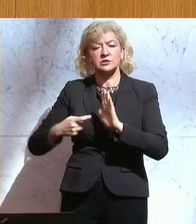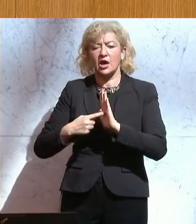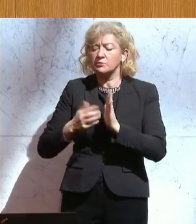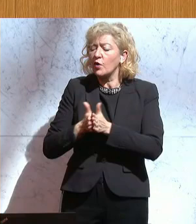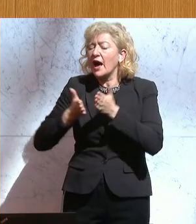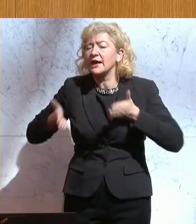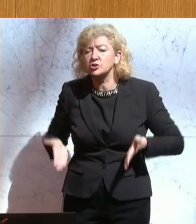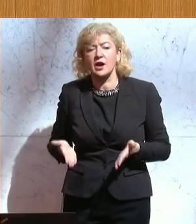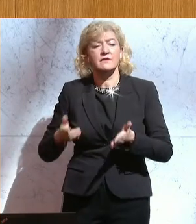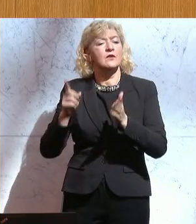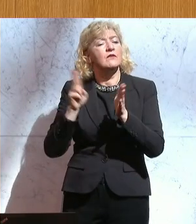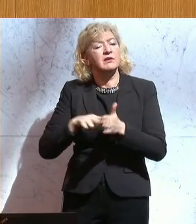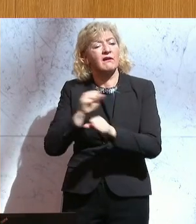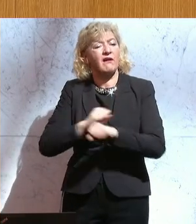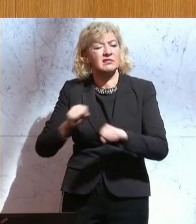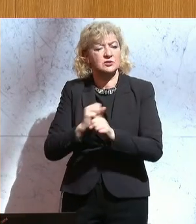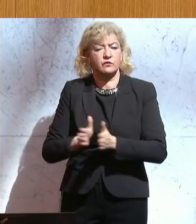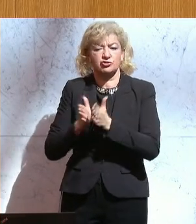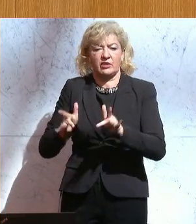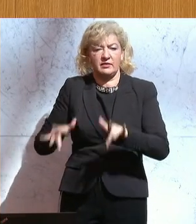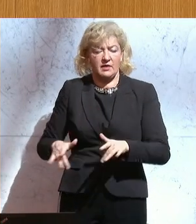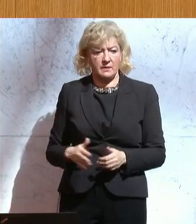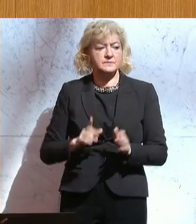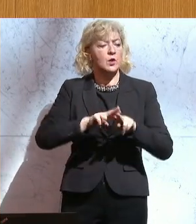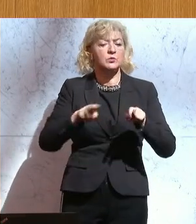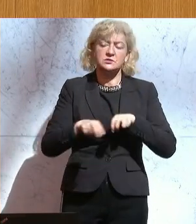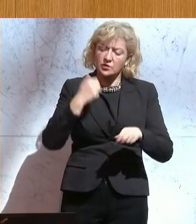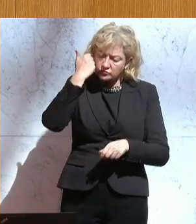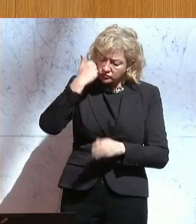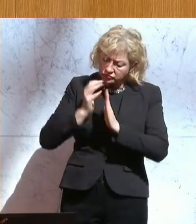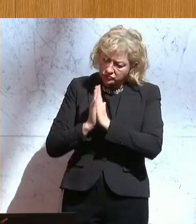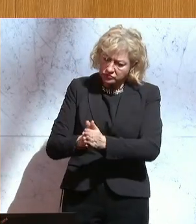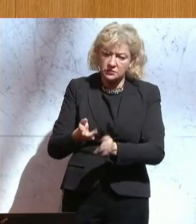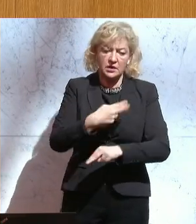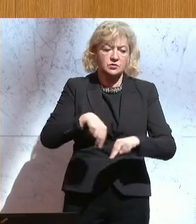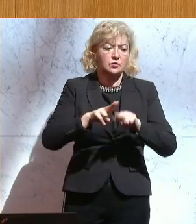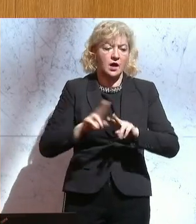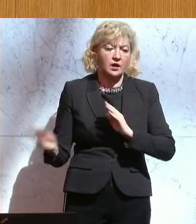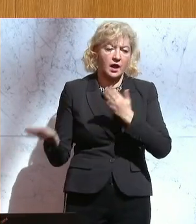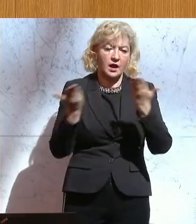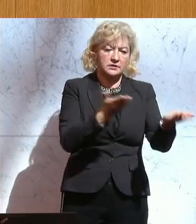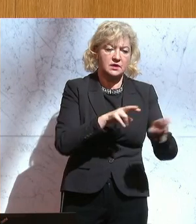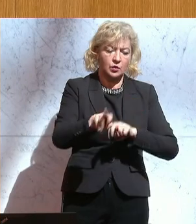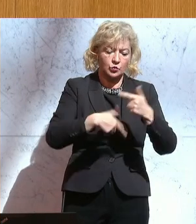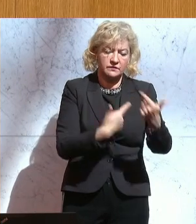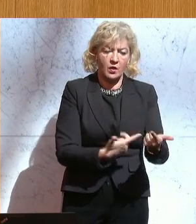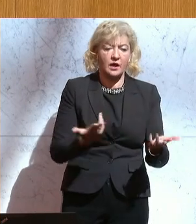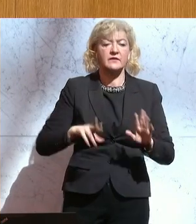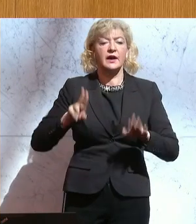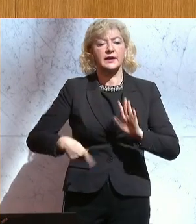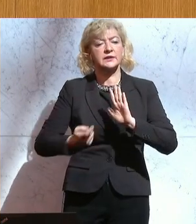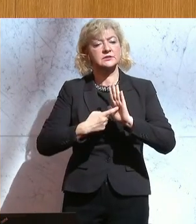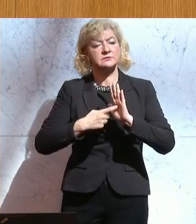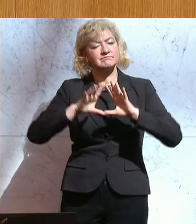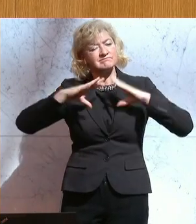Entschädigung für Katastrophenschäden. Die Bundesregierung wird aufgefordert, dem Nationalen, den Regierungsvorlage zuzuleiten, in der der Rechtsanspruch auf